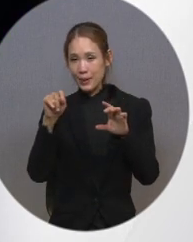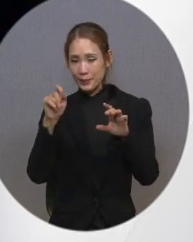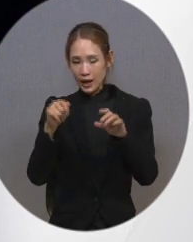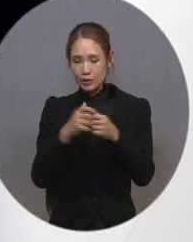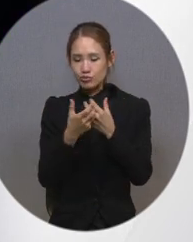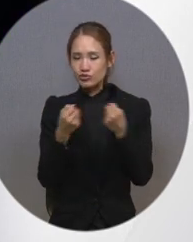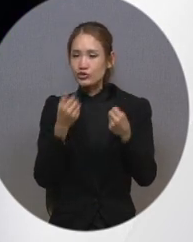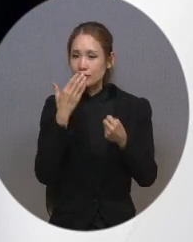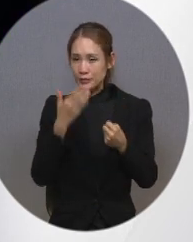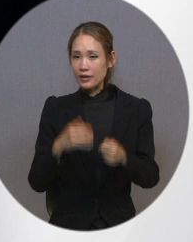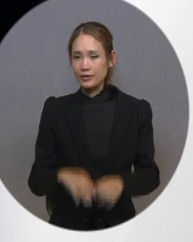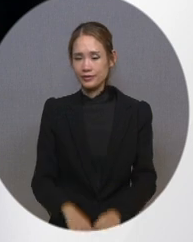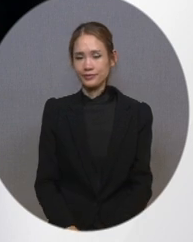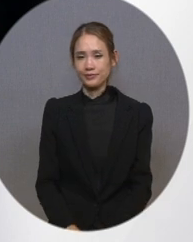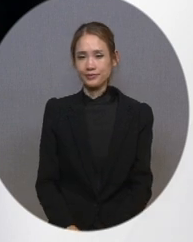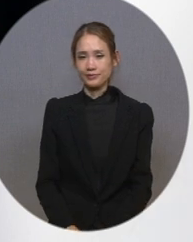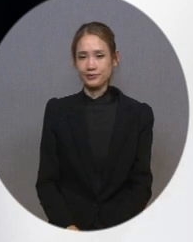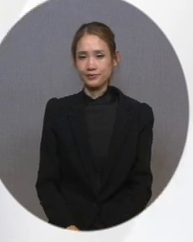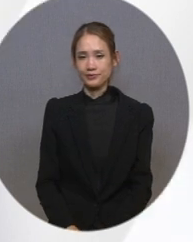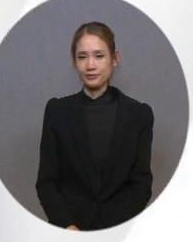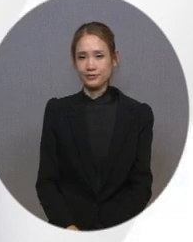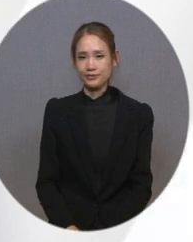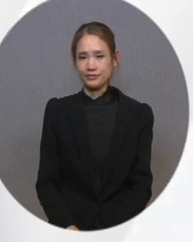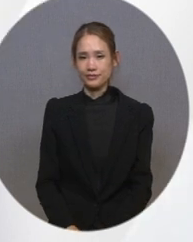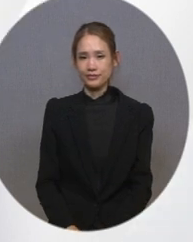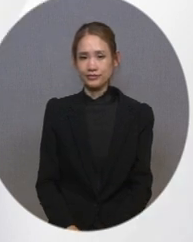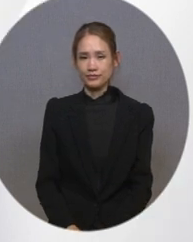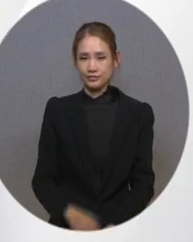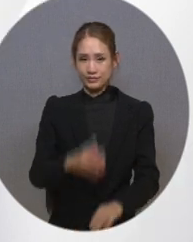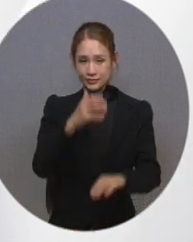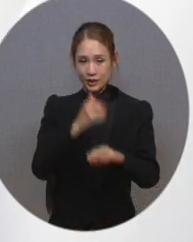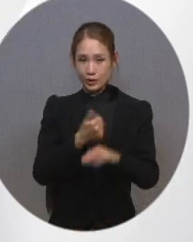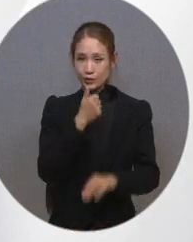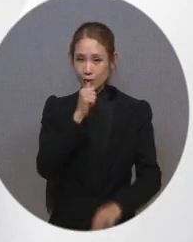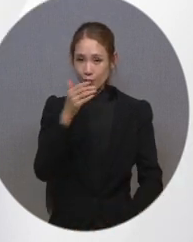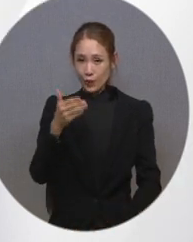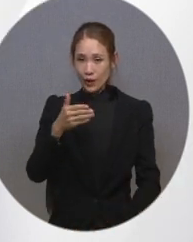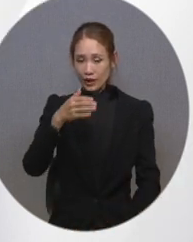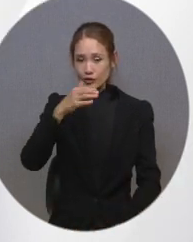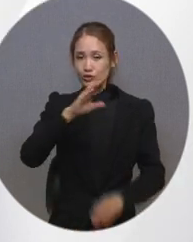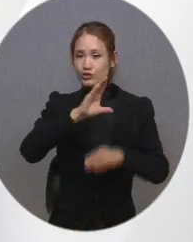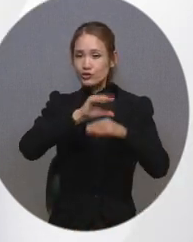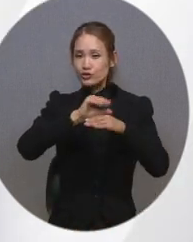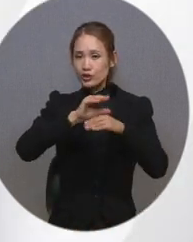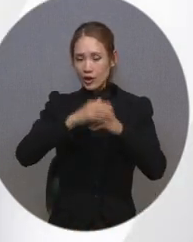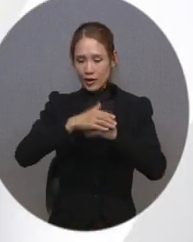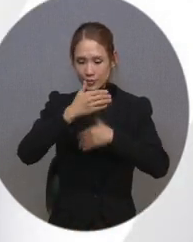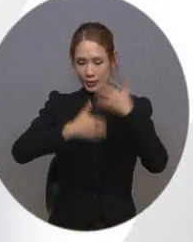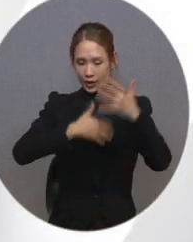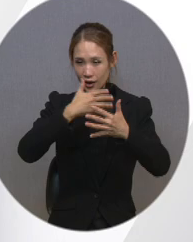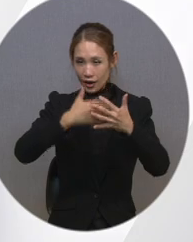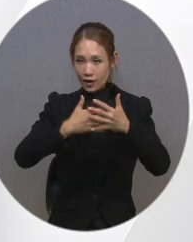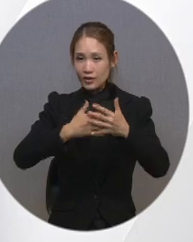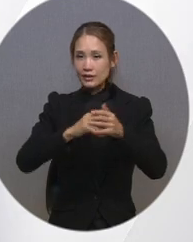설정 가능합니다. 마지막으로 안내 드릴 기능은 수어 방송 크기 조정입니다.